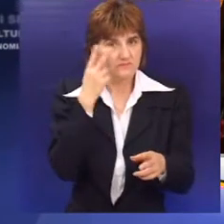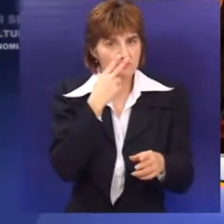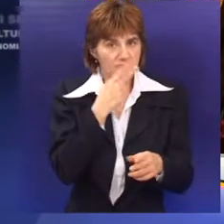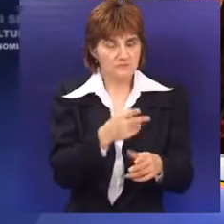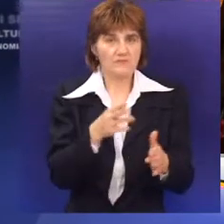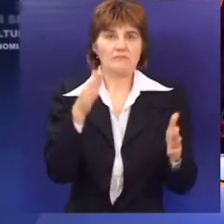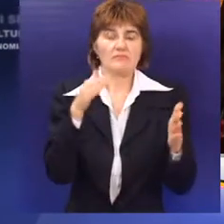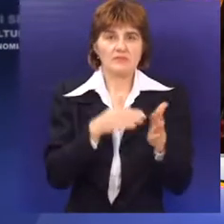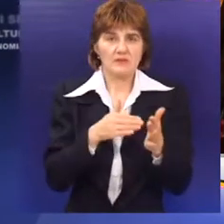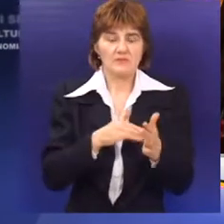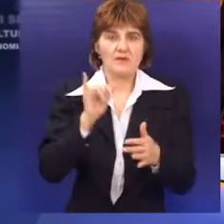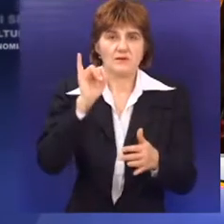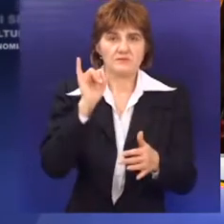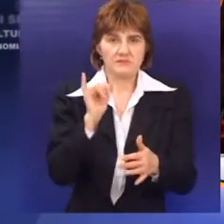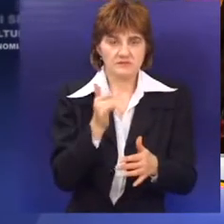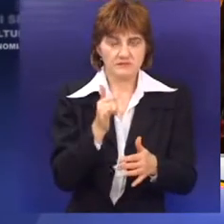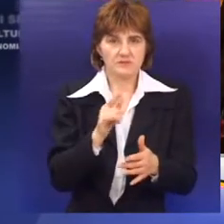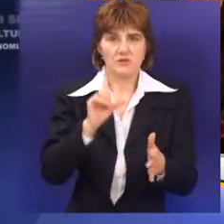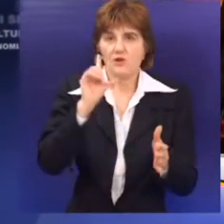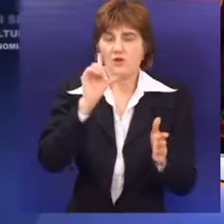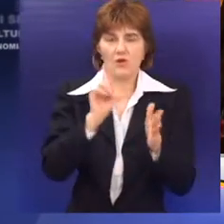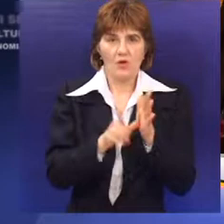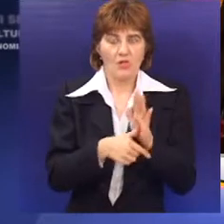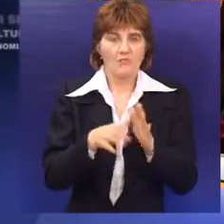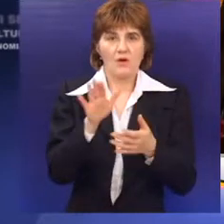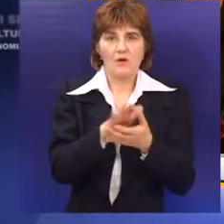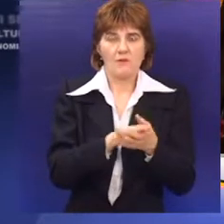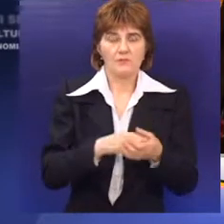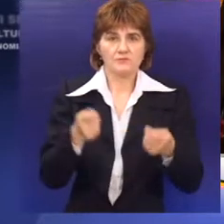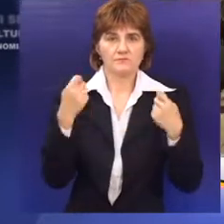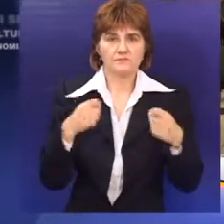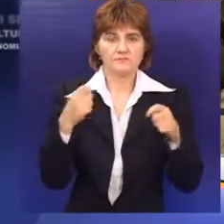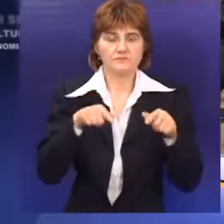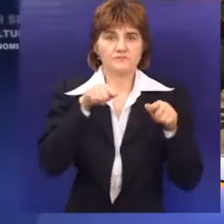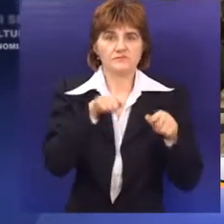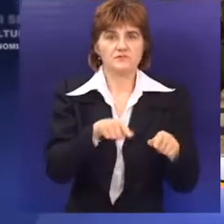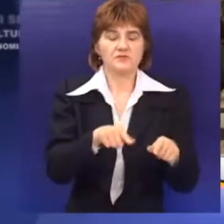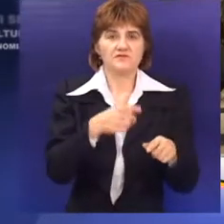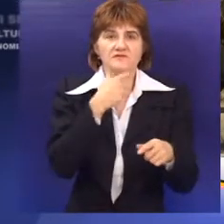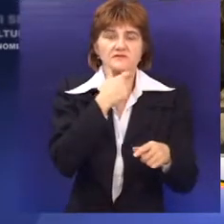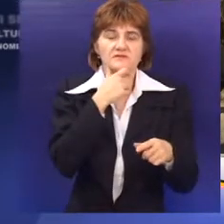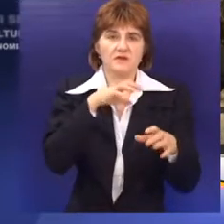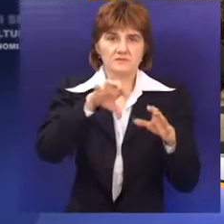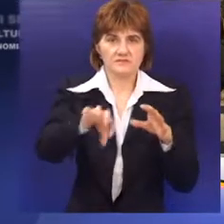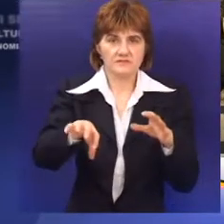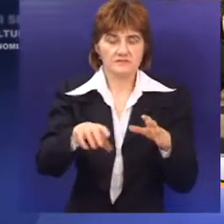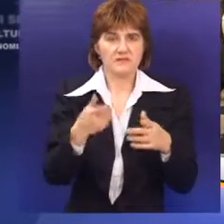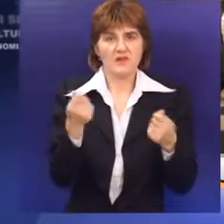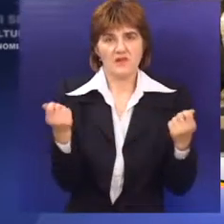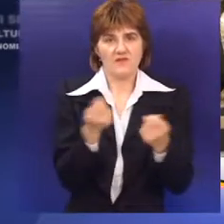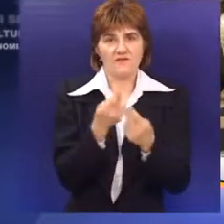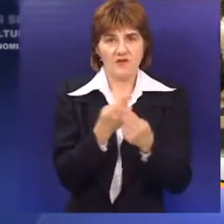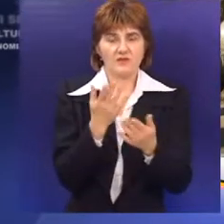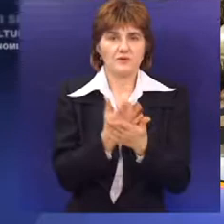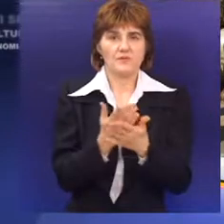moju inicijativu kao pokrensko poslanika da odmah počnemo našu vagati u Peščaru. Ova investicija za koju se